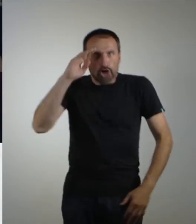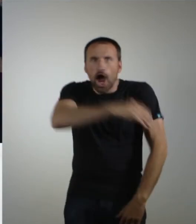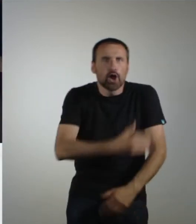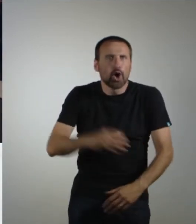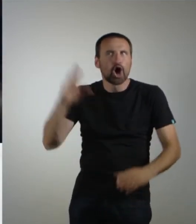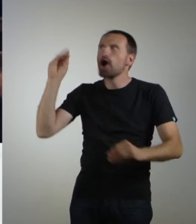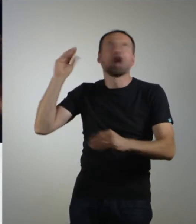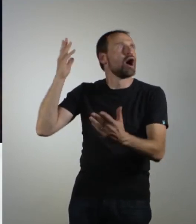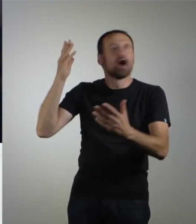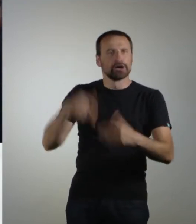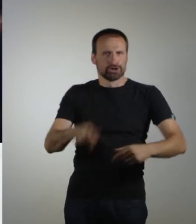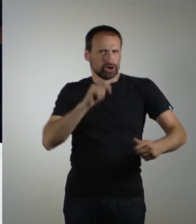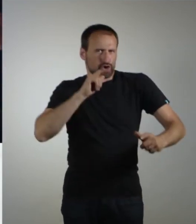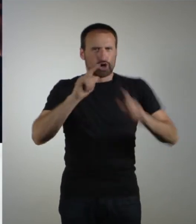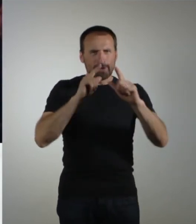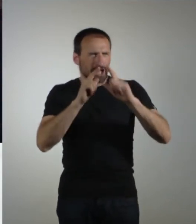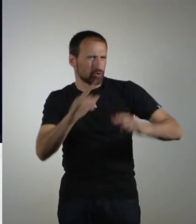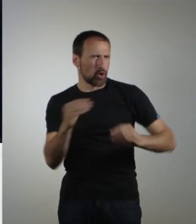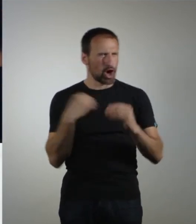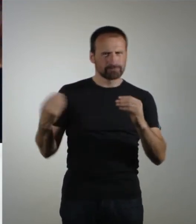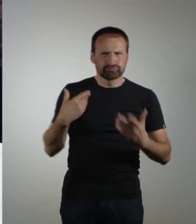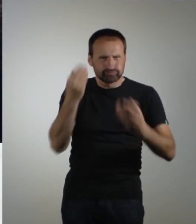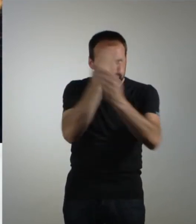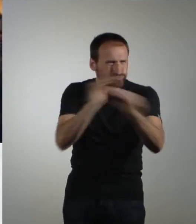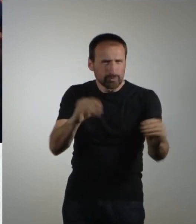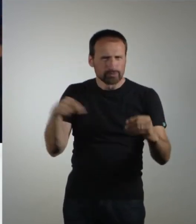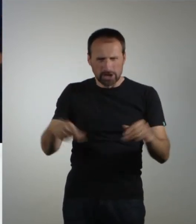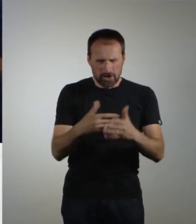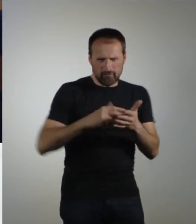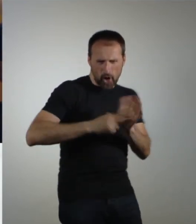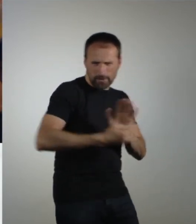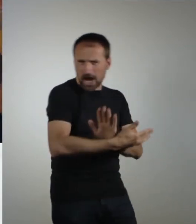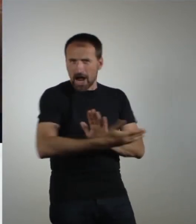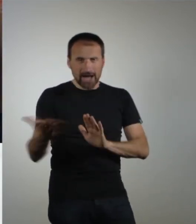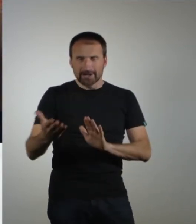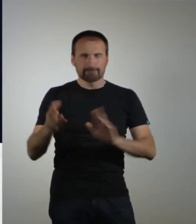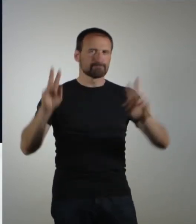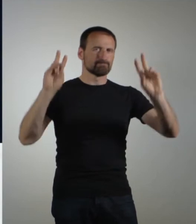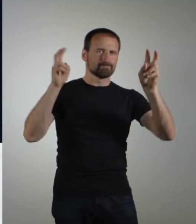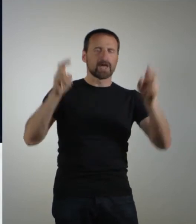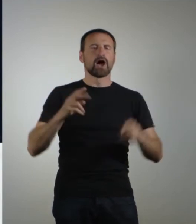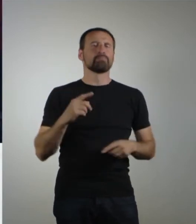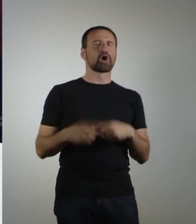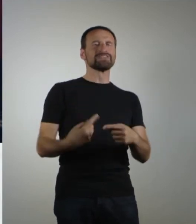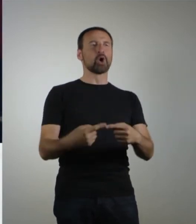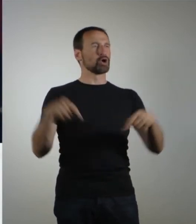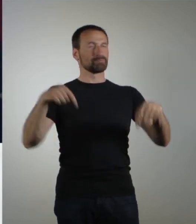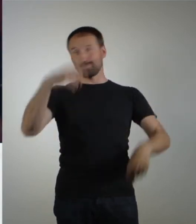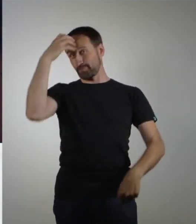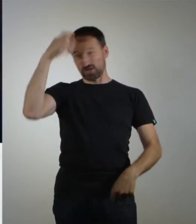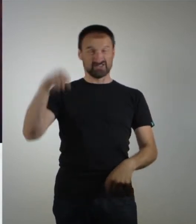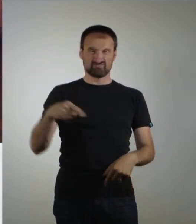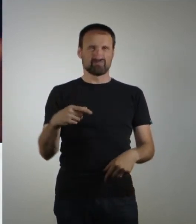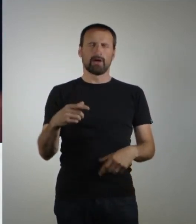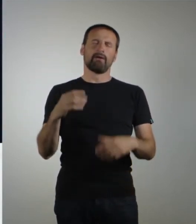Ja, hallo und herzlich willkommen hier von der Kommentatorenposition. Es ist angerichtet im Provisorium München, dem Maracaná unter dem